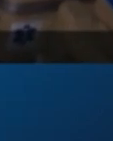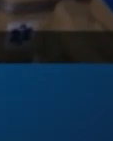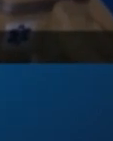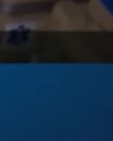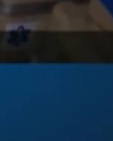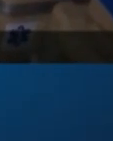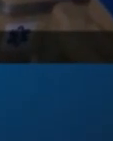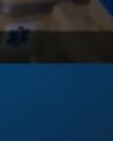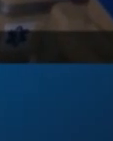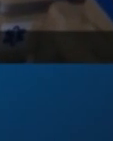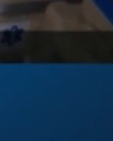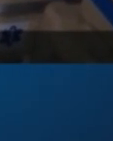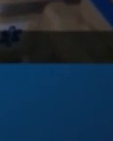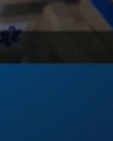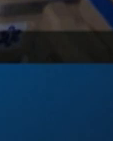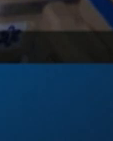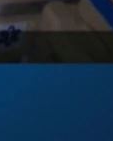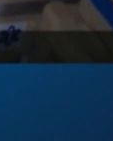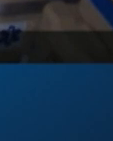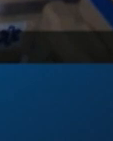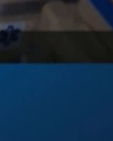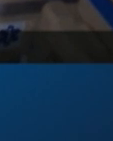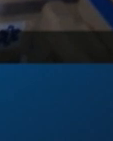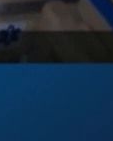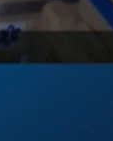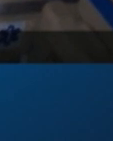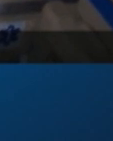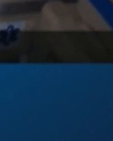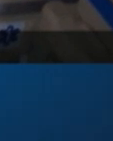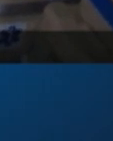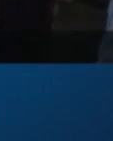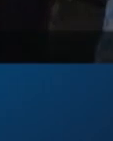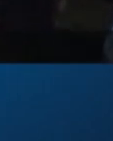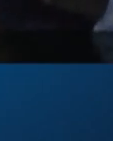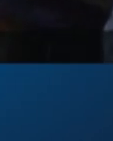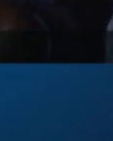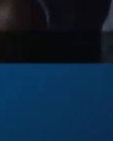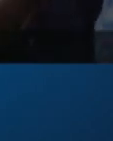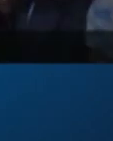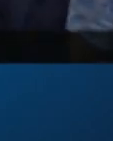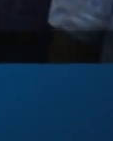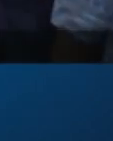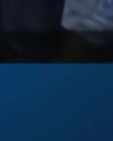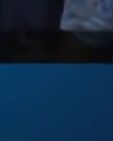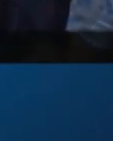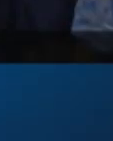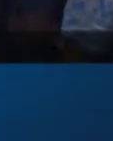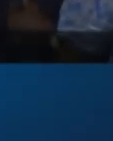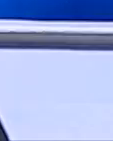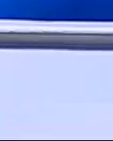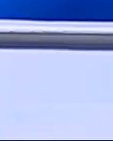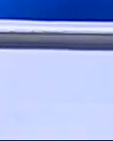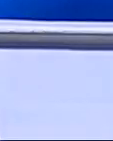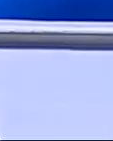valeur de 150 millions de Français faibles pour la prise en charge des blessés de l'attaque qui a fait 19 morts dimanche à Grand-Bassam.